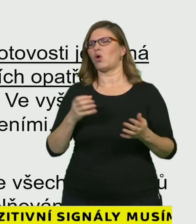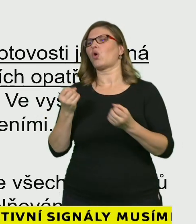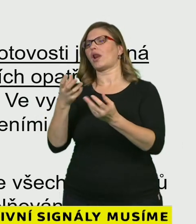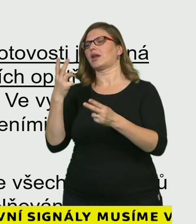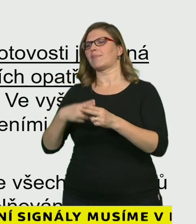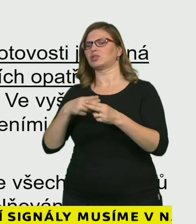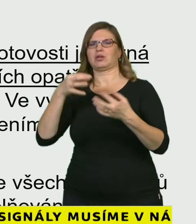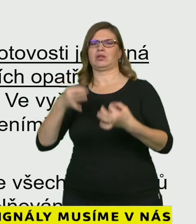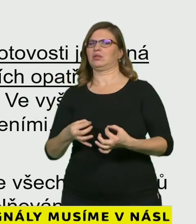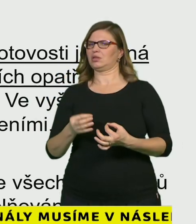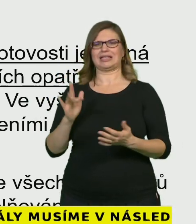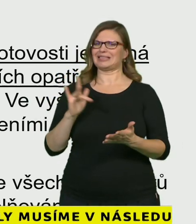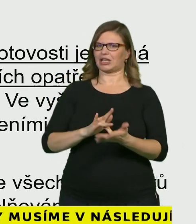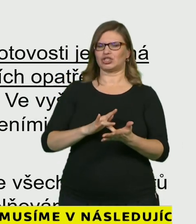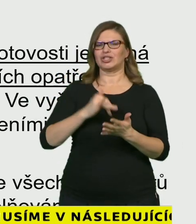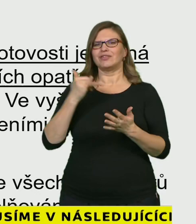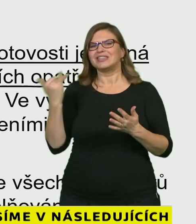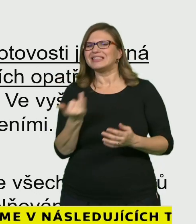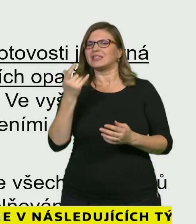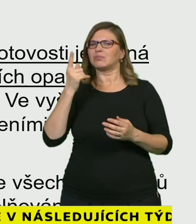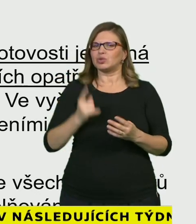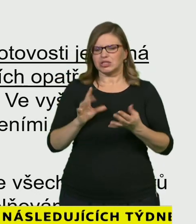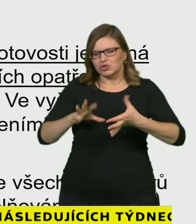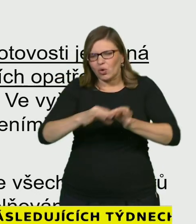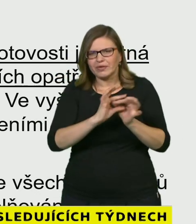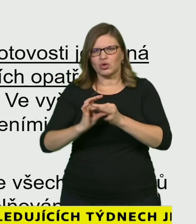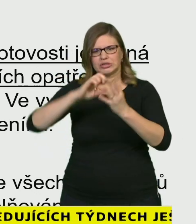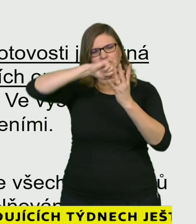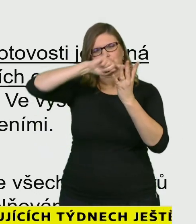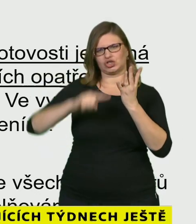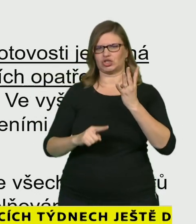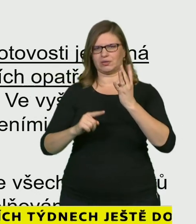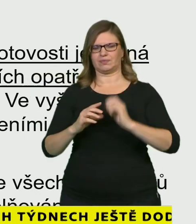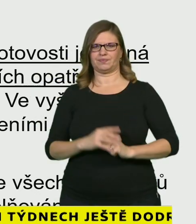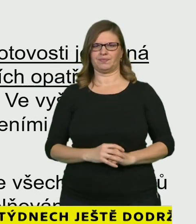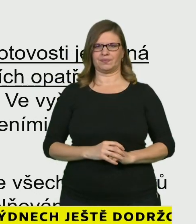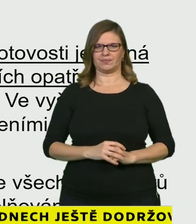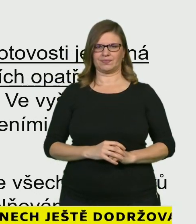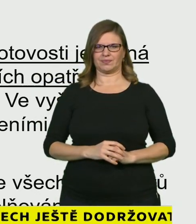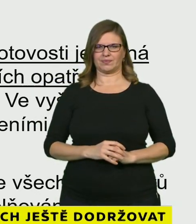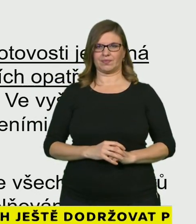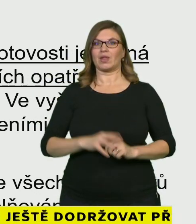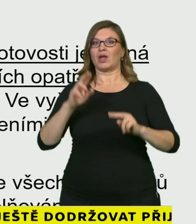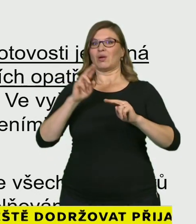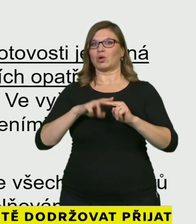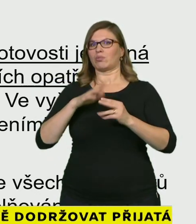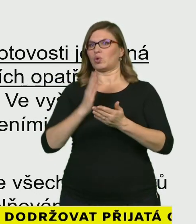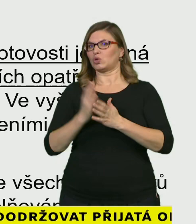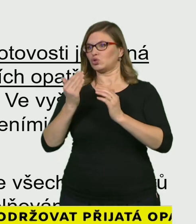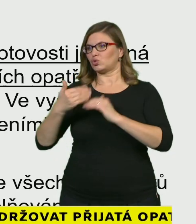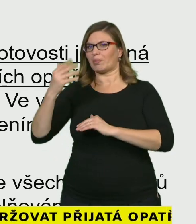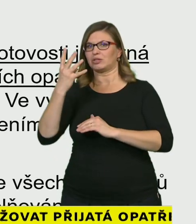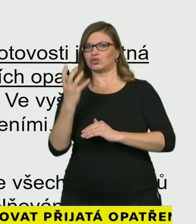samospasitelný a nikdy nebude fungovat ve 100%. Při narůstajícím riziku ve vyšších stupních pohotovosti je potom